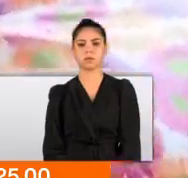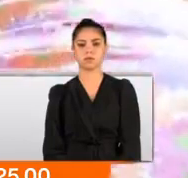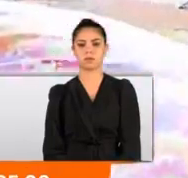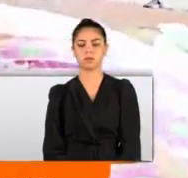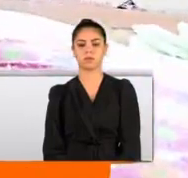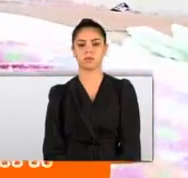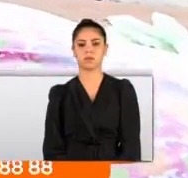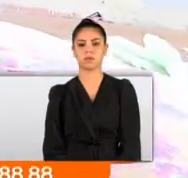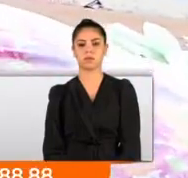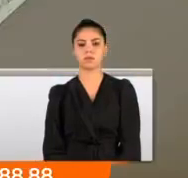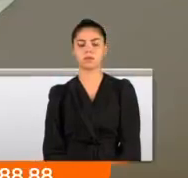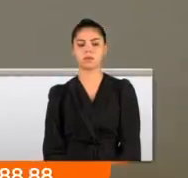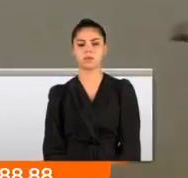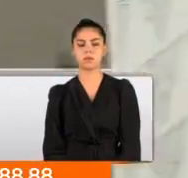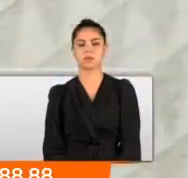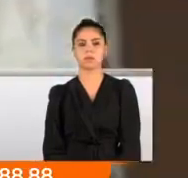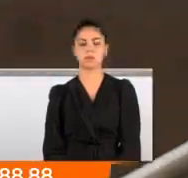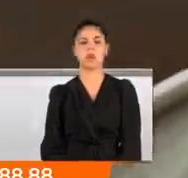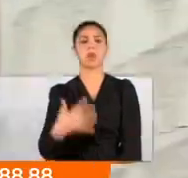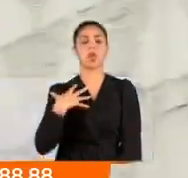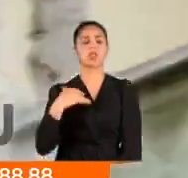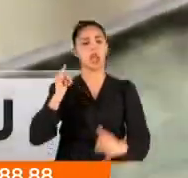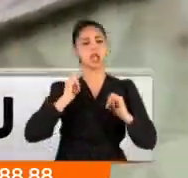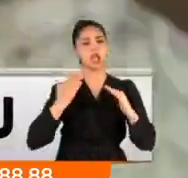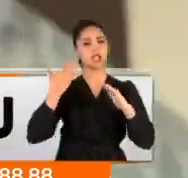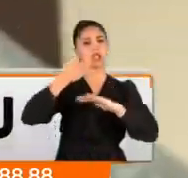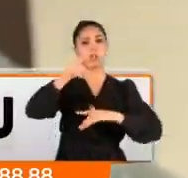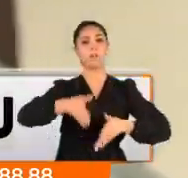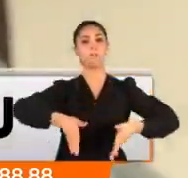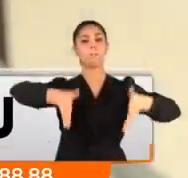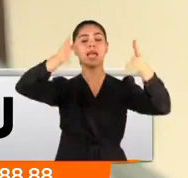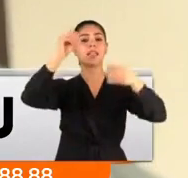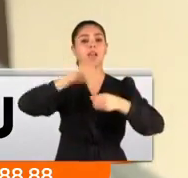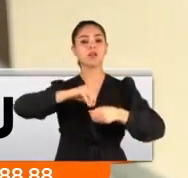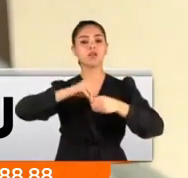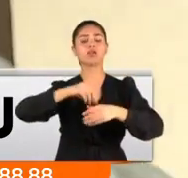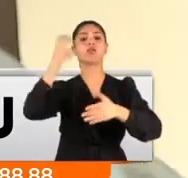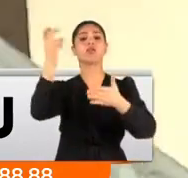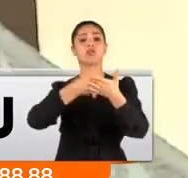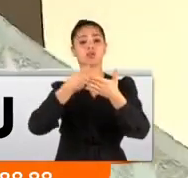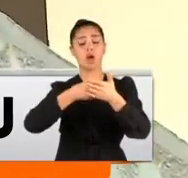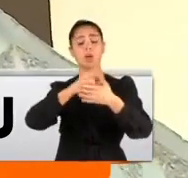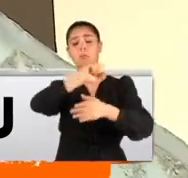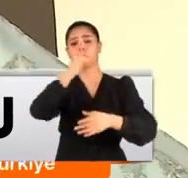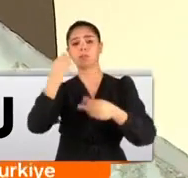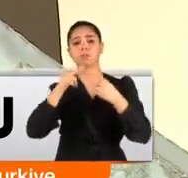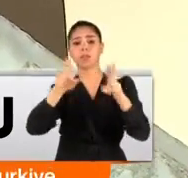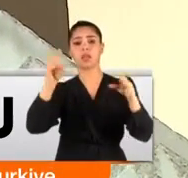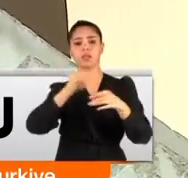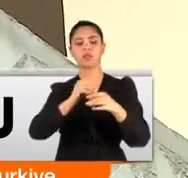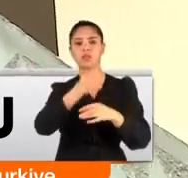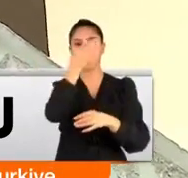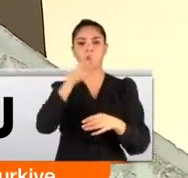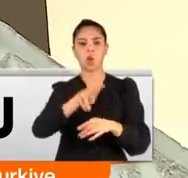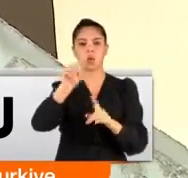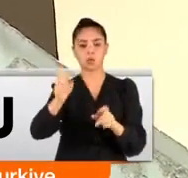yatak vardı, siz de yattınız. Aynen. Ellerini kollarını sallayarak girdikleri bu apartmanın pencerelerini sökmek içinse kolay bir yol